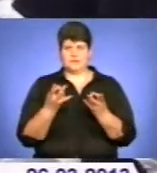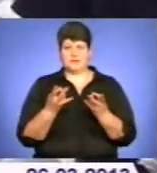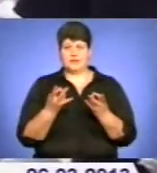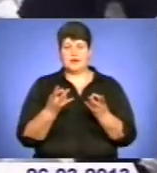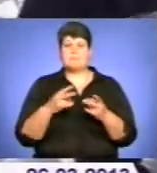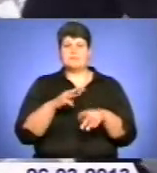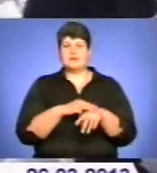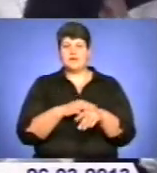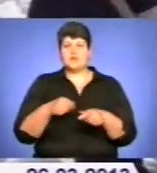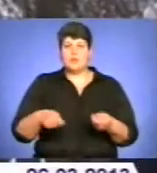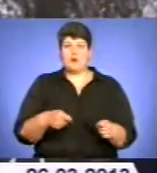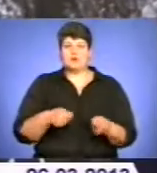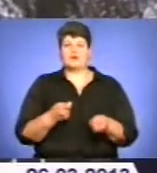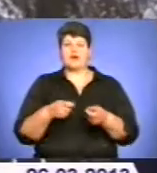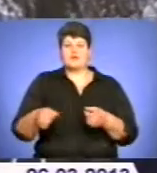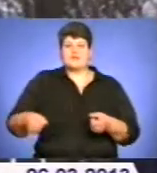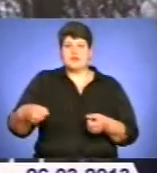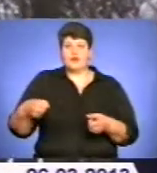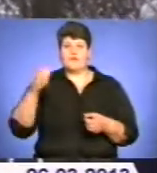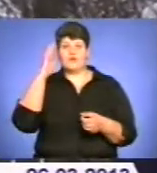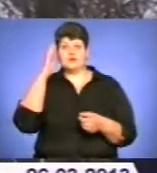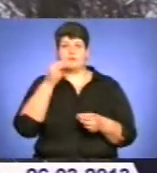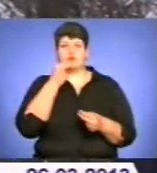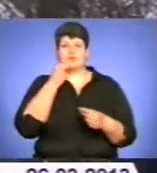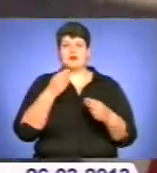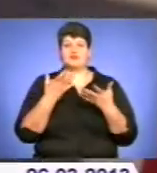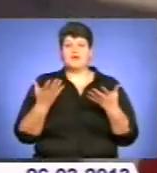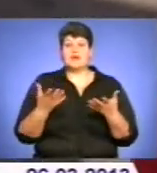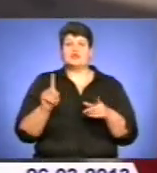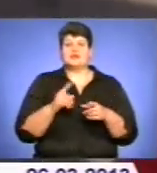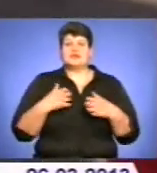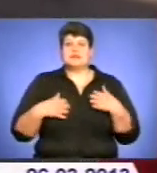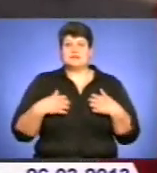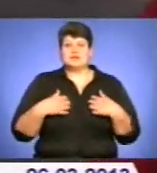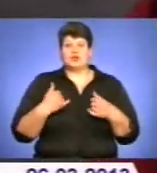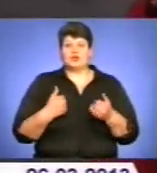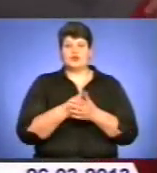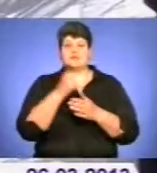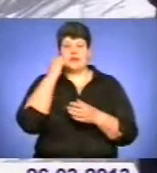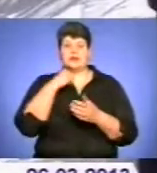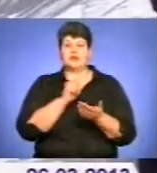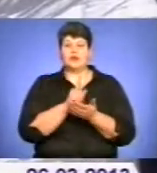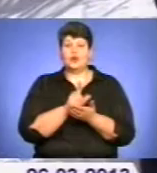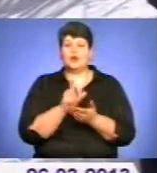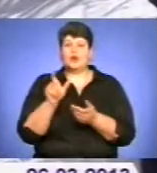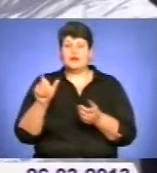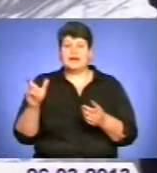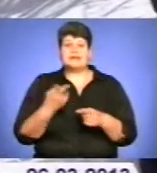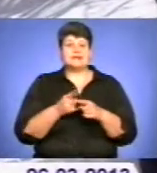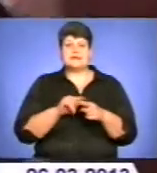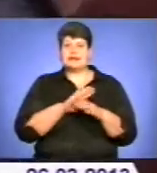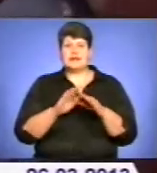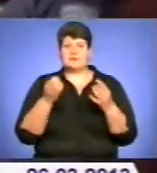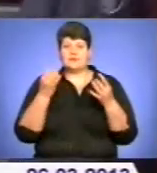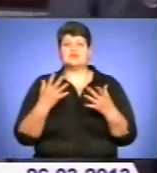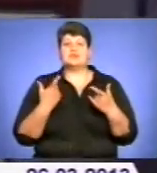з лопатою в руках чи з відром, води або ж продуктами харчування, що поспішає до оселі самотньої пенсіонерки, це не кадри іміджевих заходів,